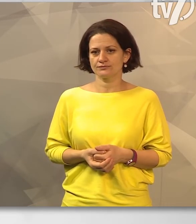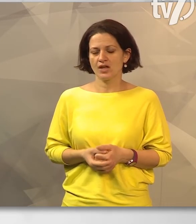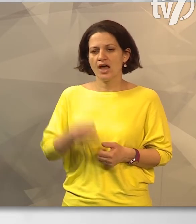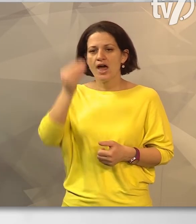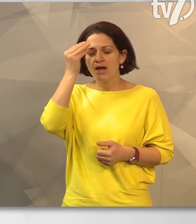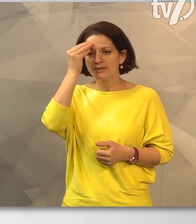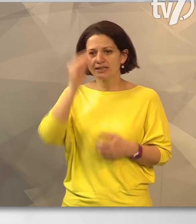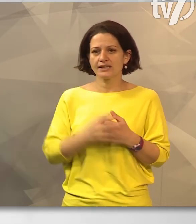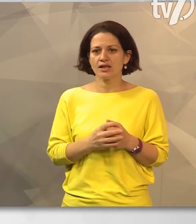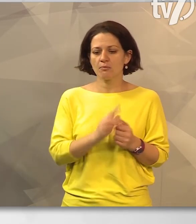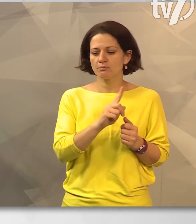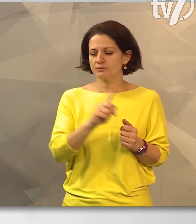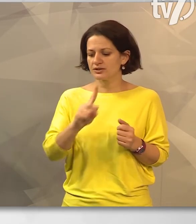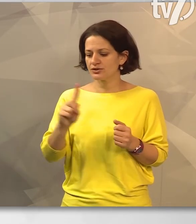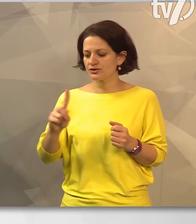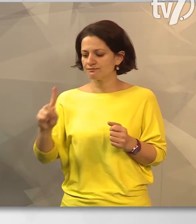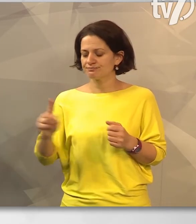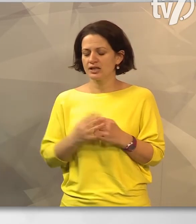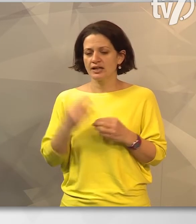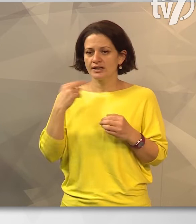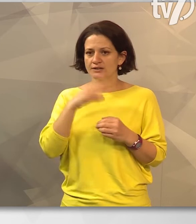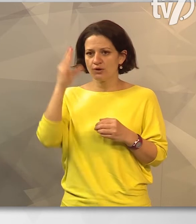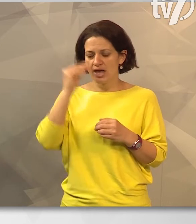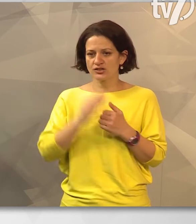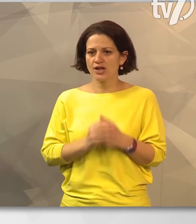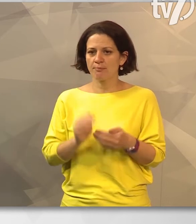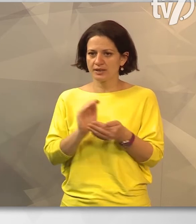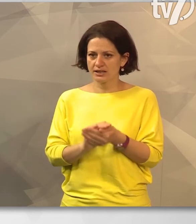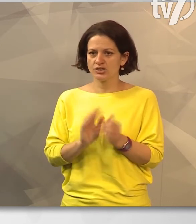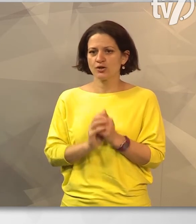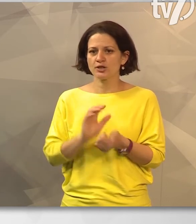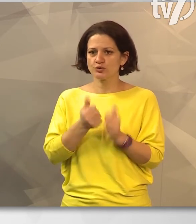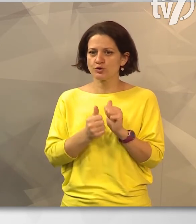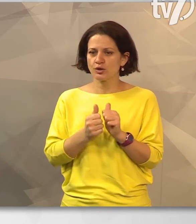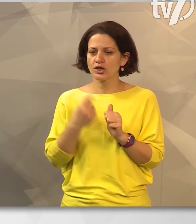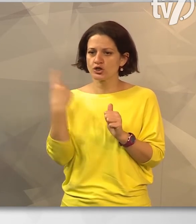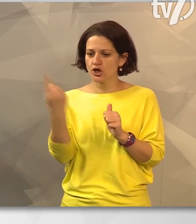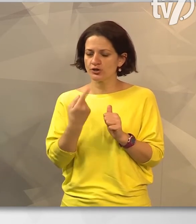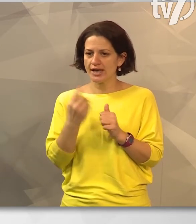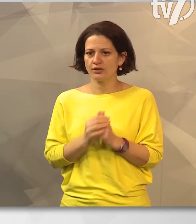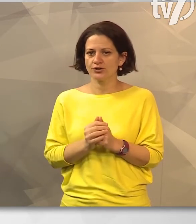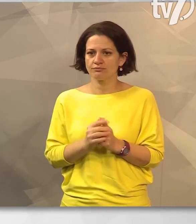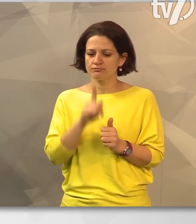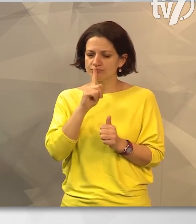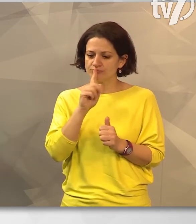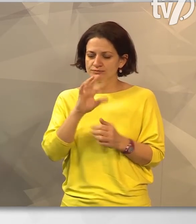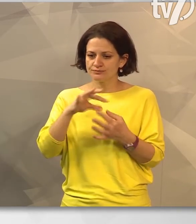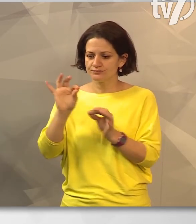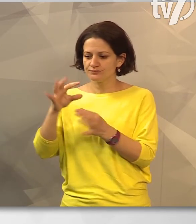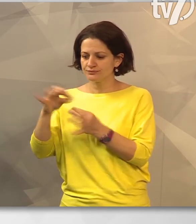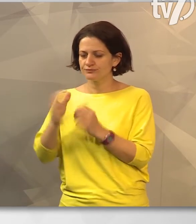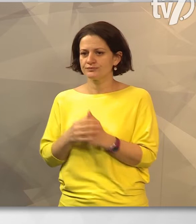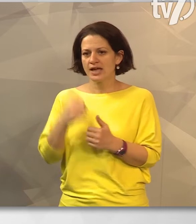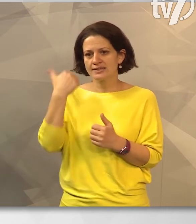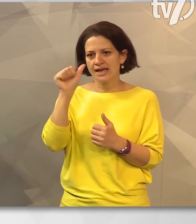Az emlékezés mécsesei lobbantak lángra hétfő este a Békés Csabai sportcsarnok előtt. A csendes gyertyagyújtásra